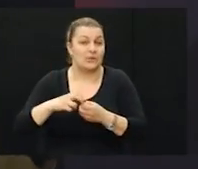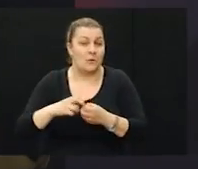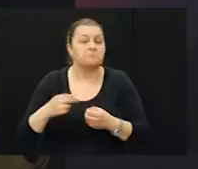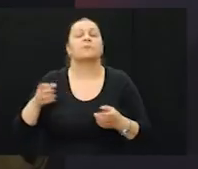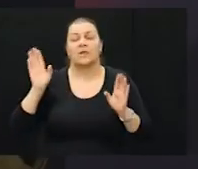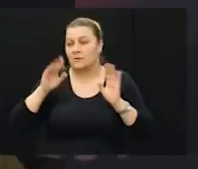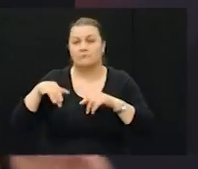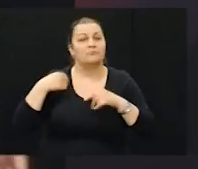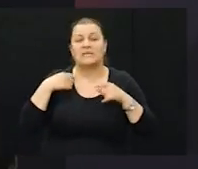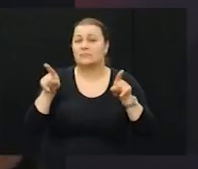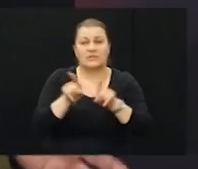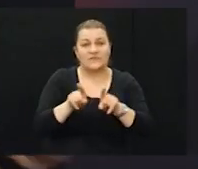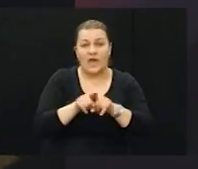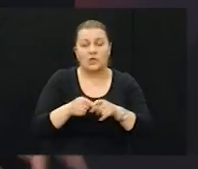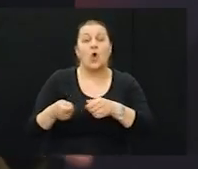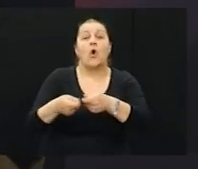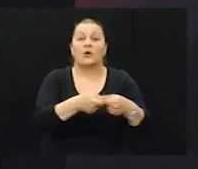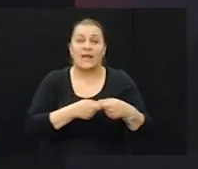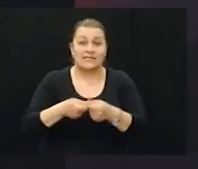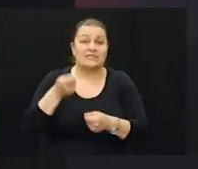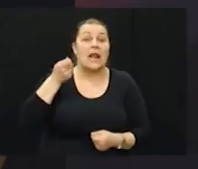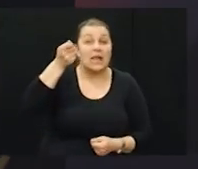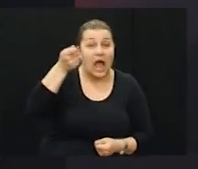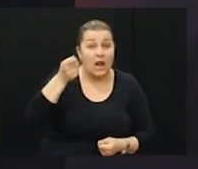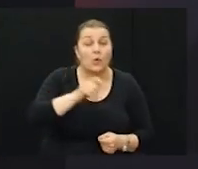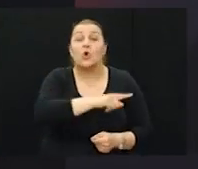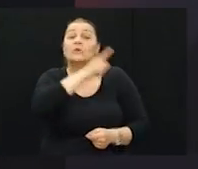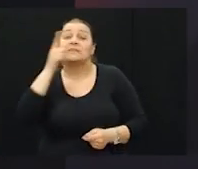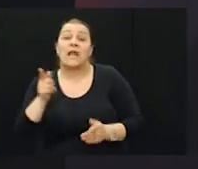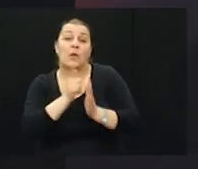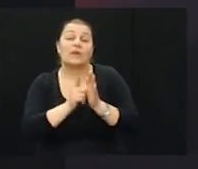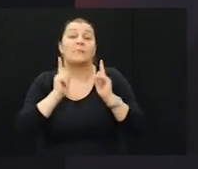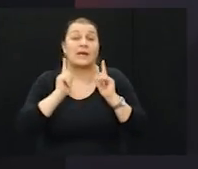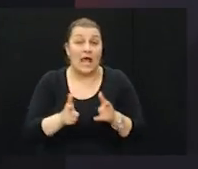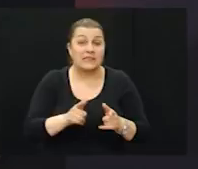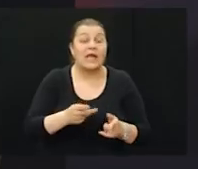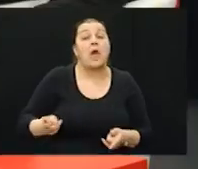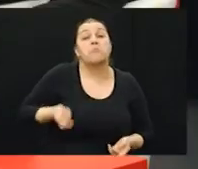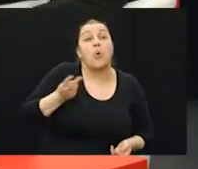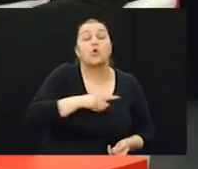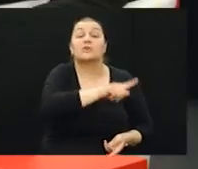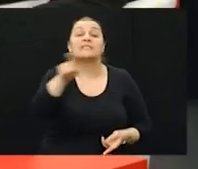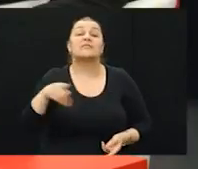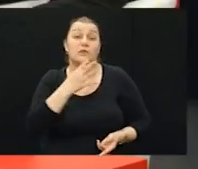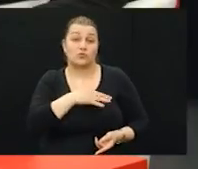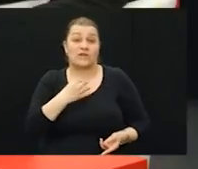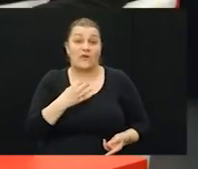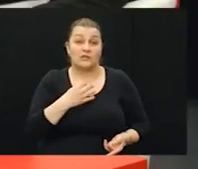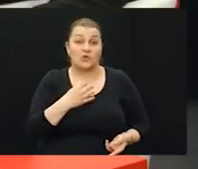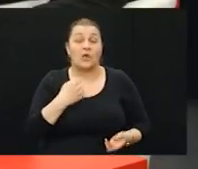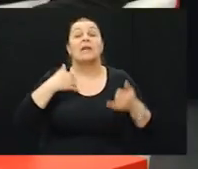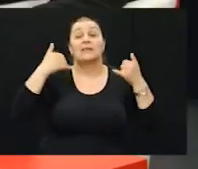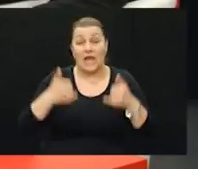ali smo mi organizirali alku i sve godine rata alka je organizirana na ponos svih u Hrvatskoj. A danas sam sretan što mogu reći